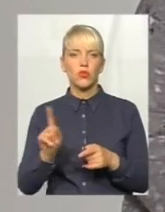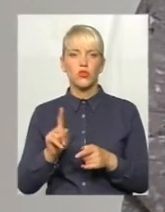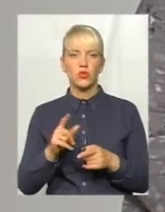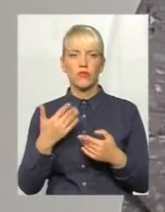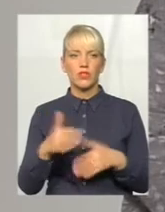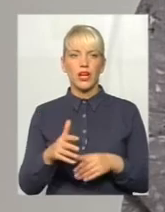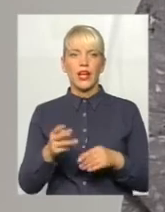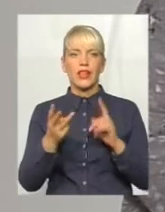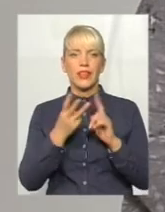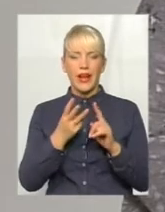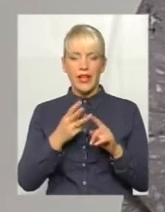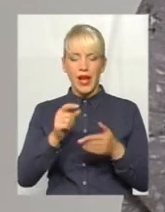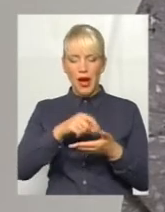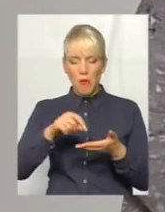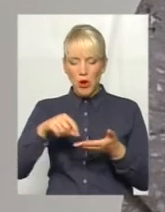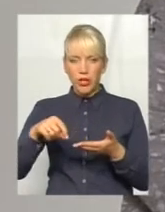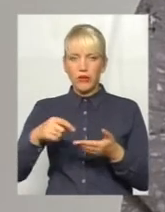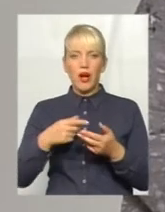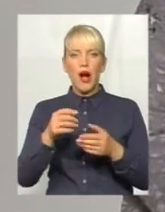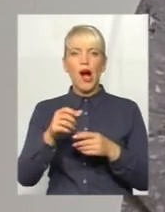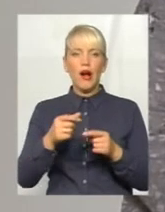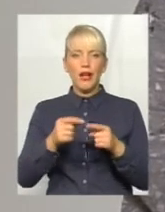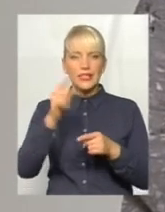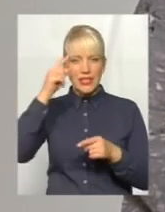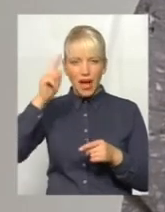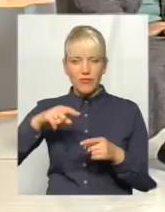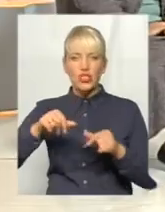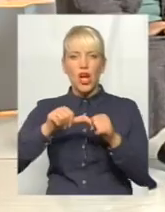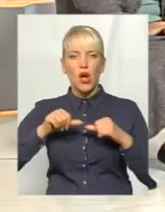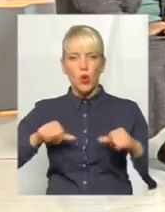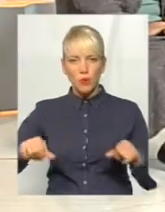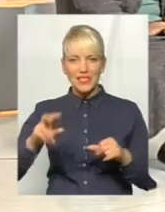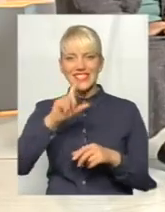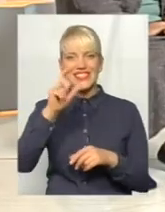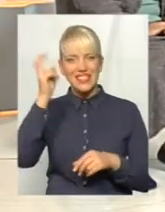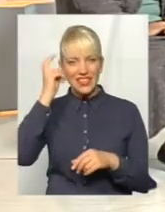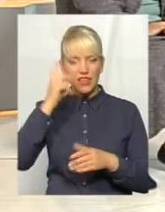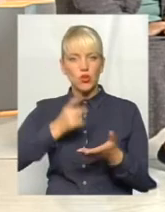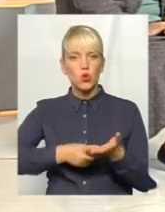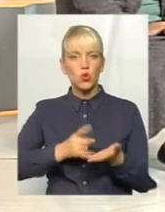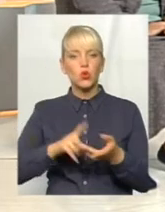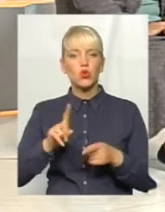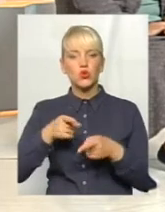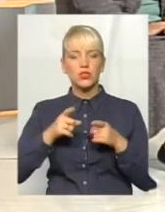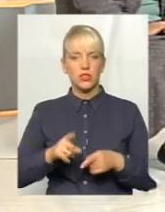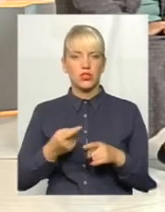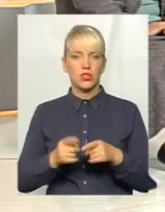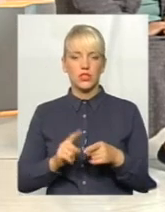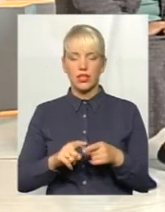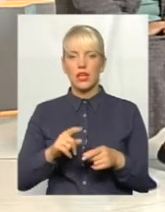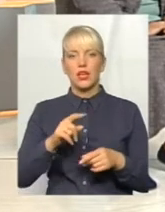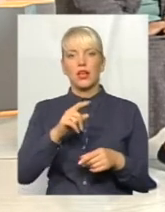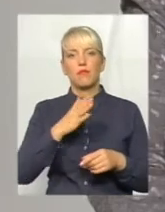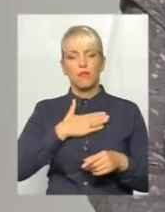почеркознавча експертиза, комісійна з Києва, доказом тим, що дійсно мій чоловік не підписувався на документах